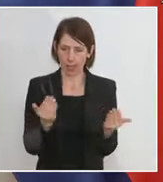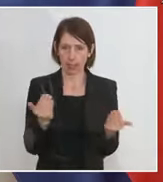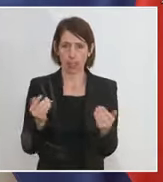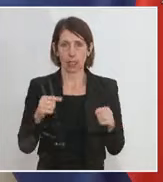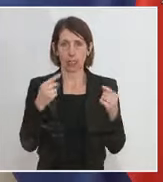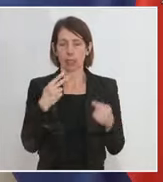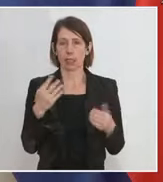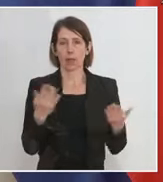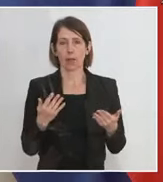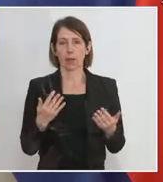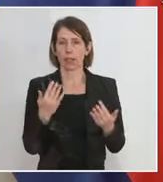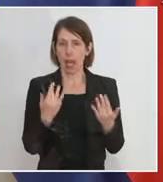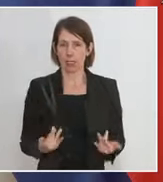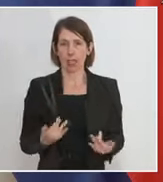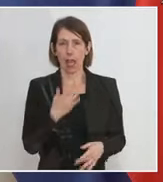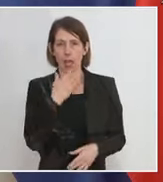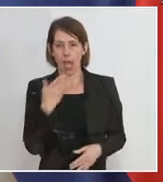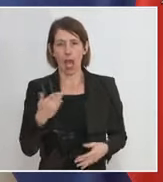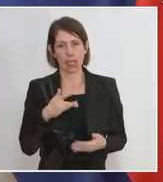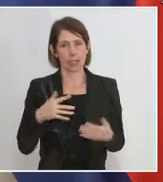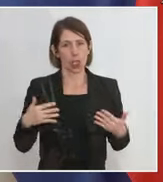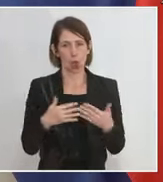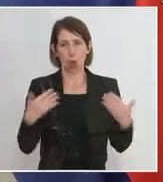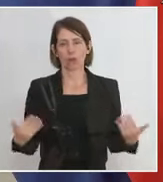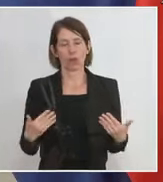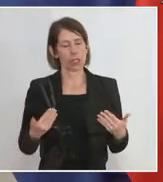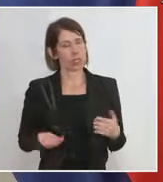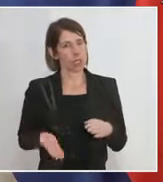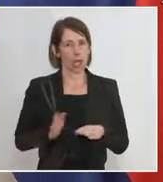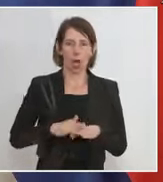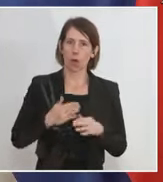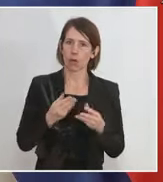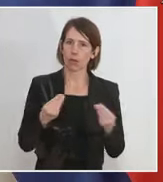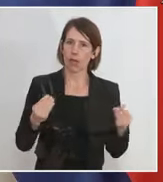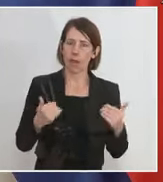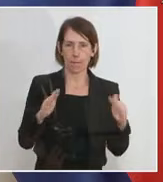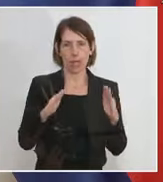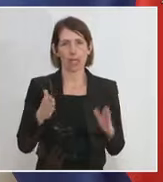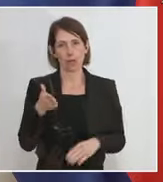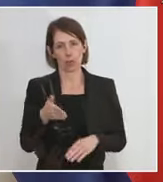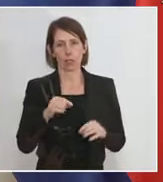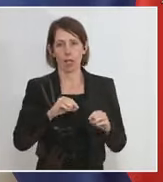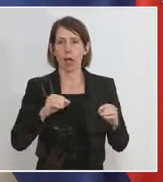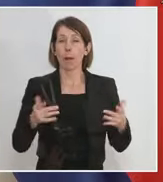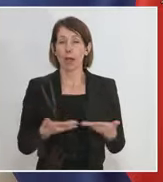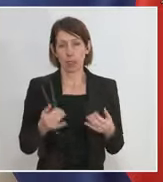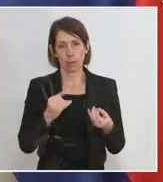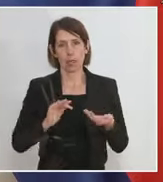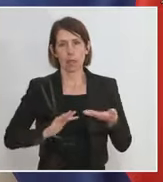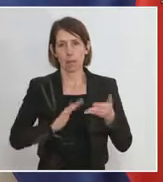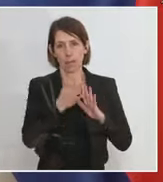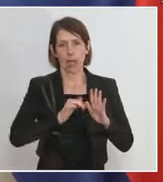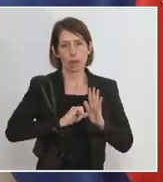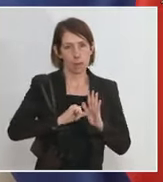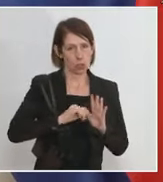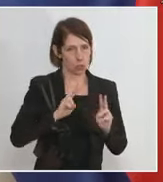Anzahl an heißen Konflikten zugenommen hat. Brandbeschleuniger war diese Pandemie in Wirklichkeit in den letzten zwölf Monaten und